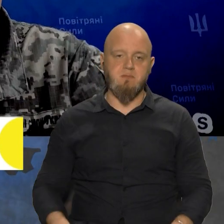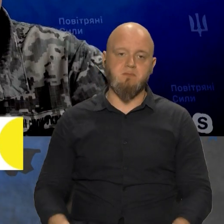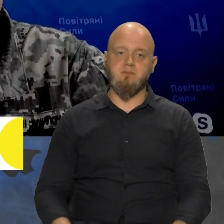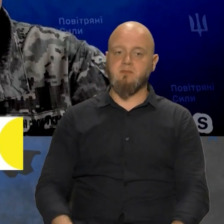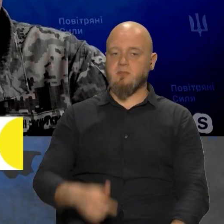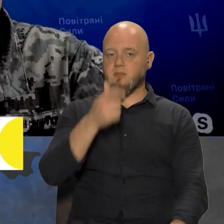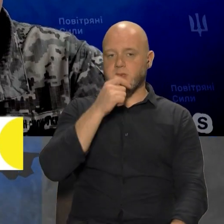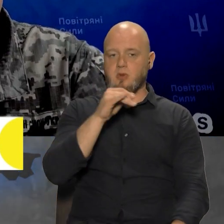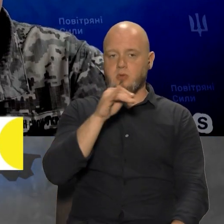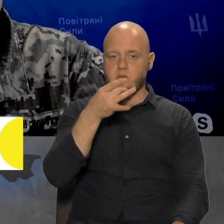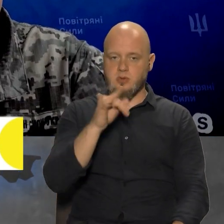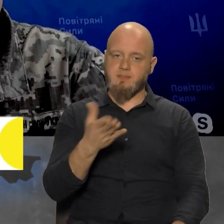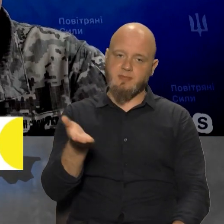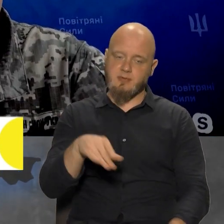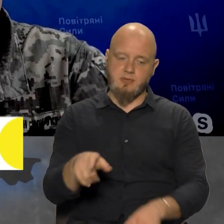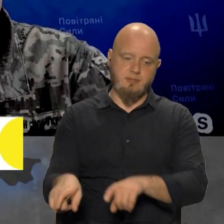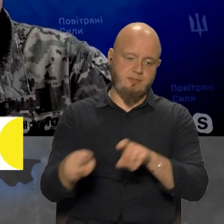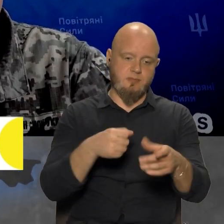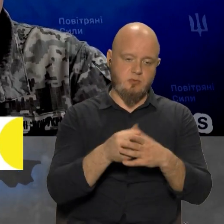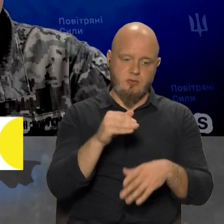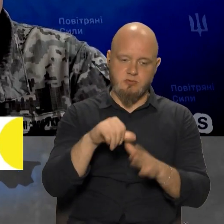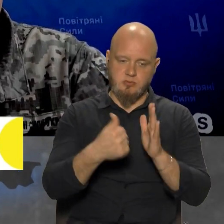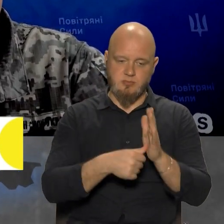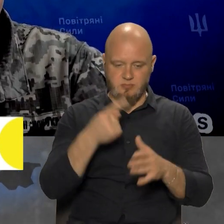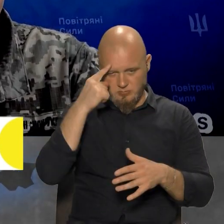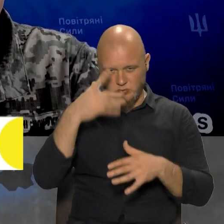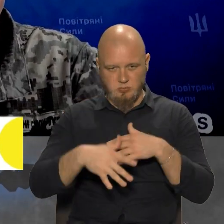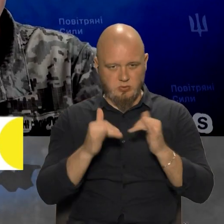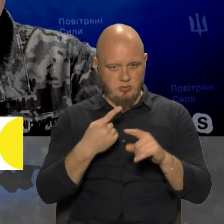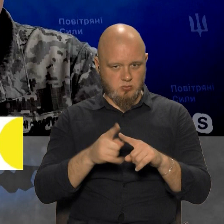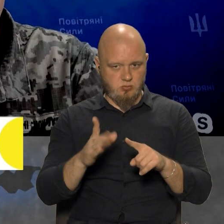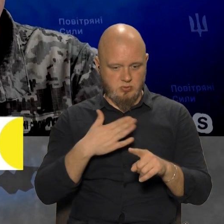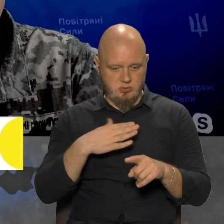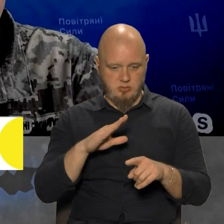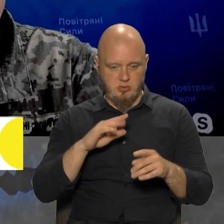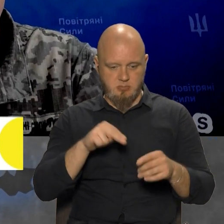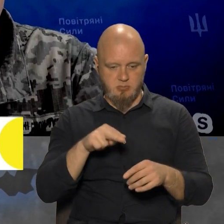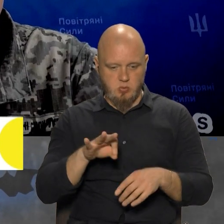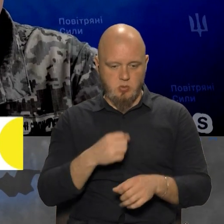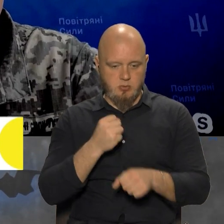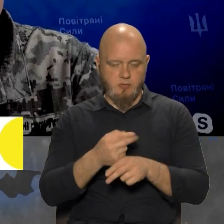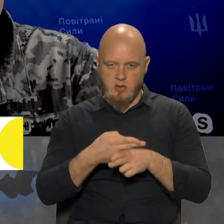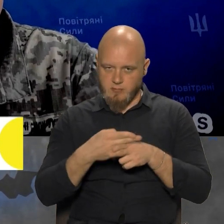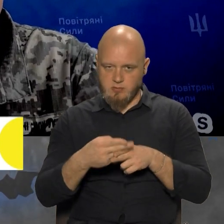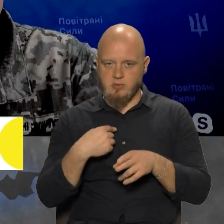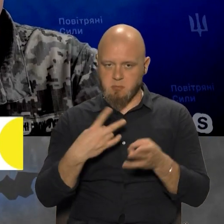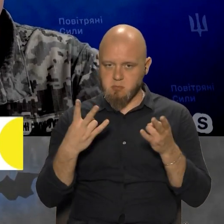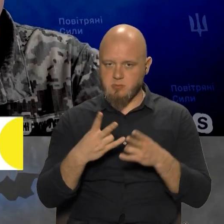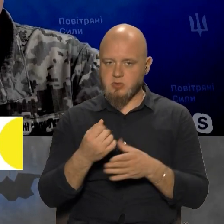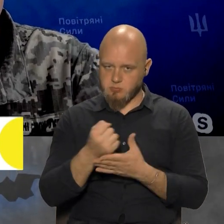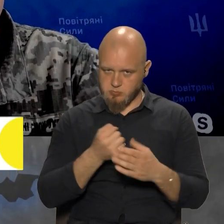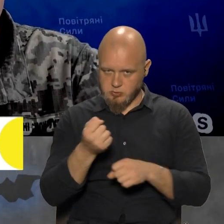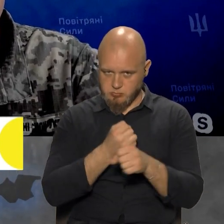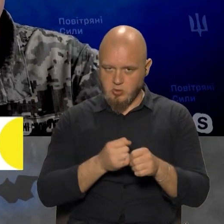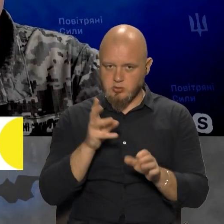Пане Юрі, і давайте тепер до F-16. Ми розуміємо, що для того, щоб наші повітряні сили працювали ефективно, нам потрібна зброя,